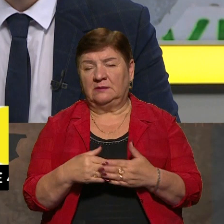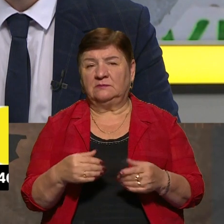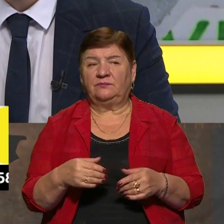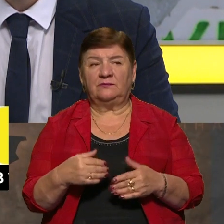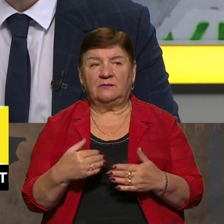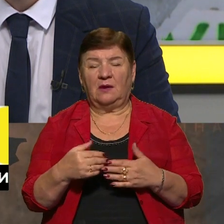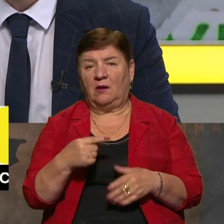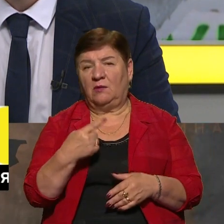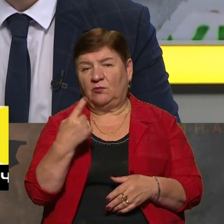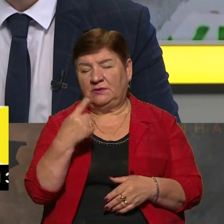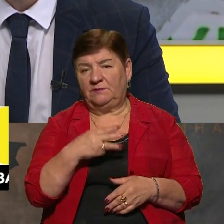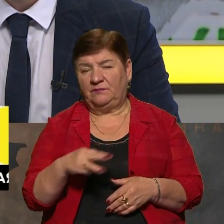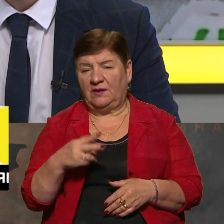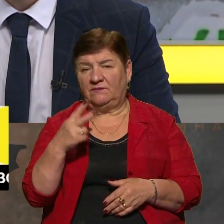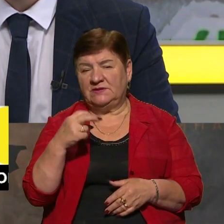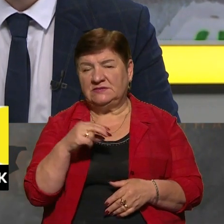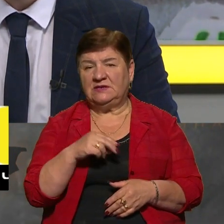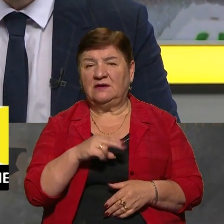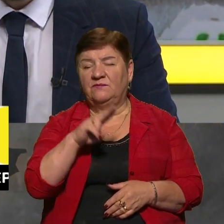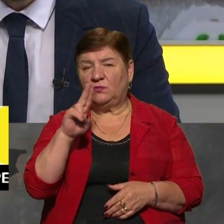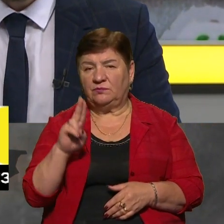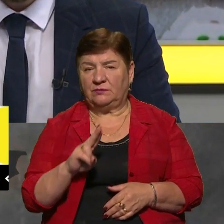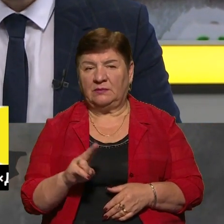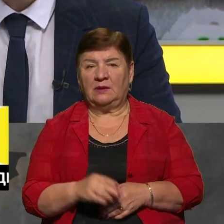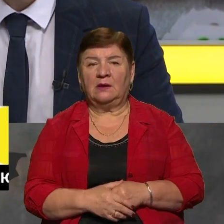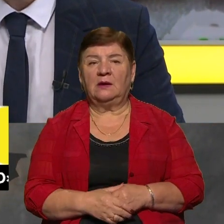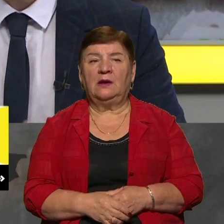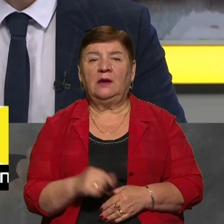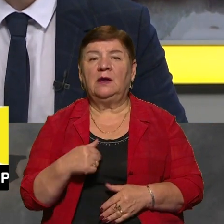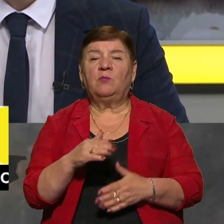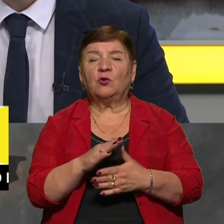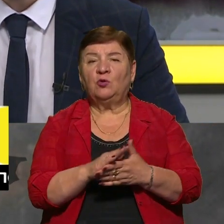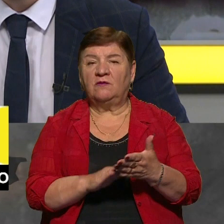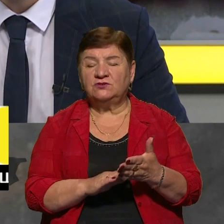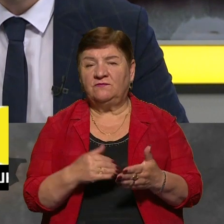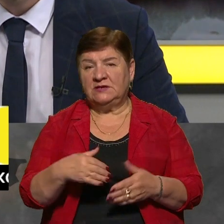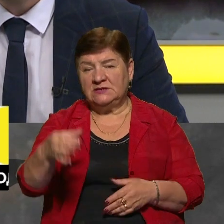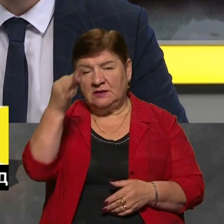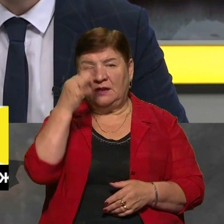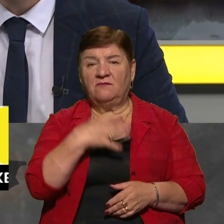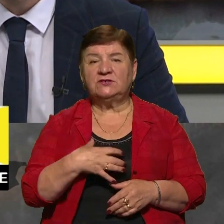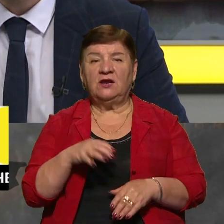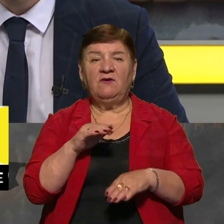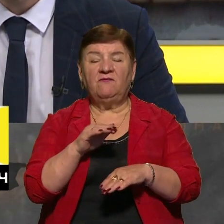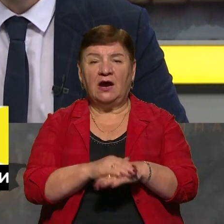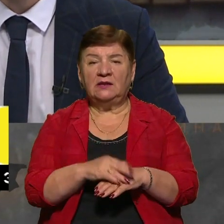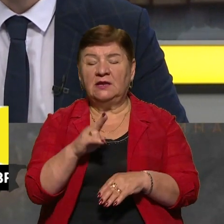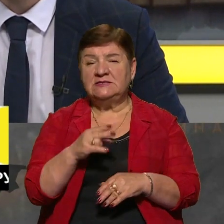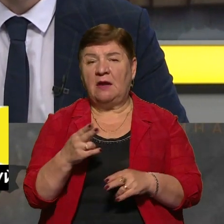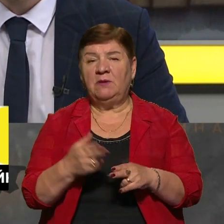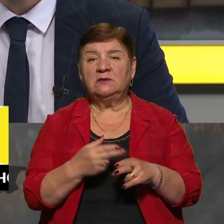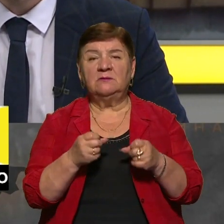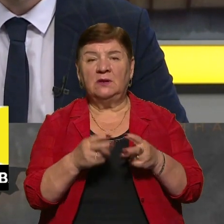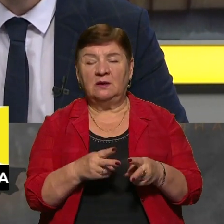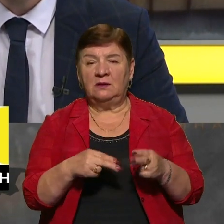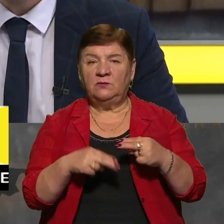-мільярд-вістій доларів США. Ну і впродовж нашої розмови ви згадали про важливий фактор – це безпековий. Тобто